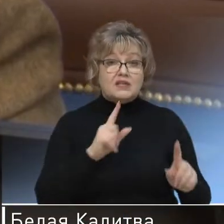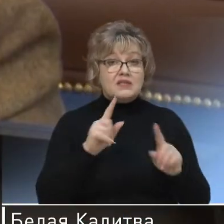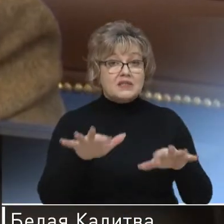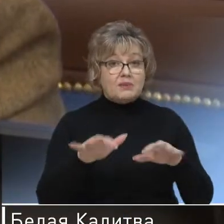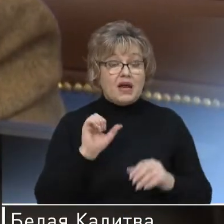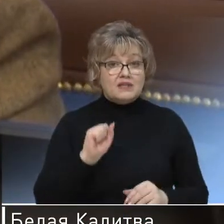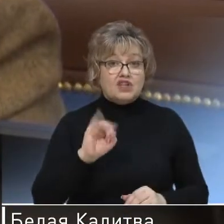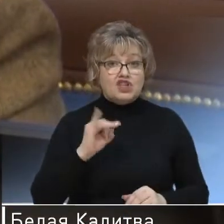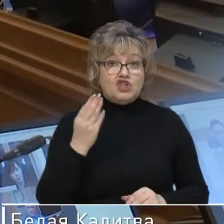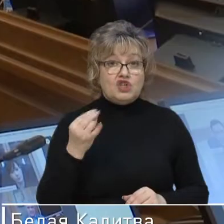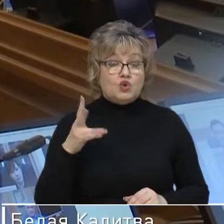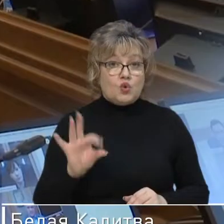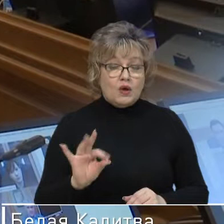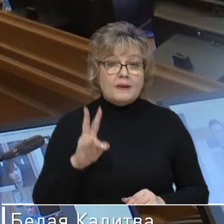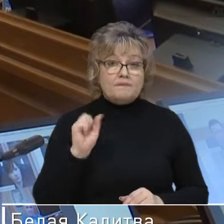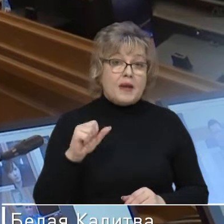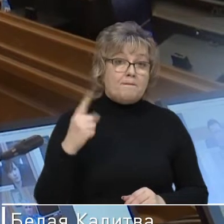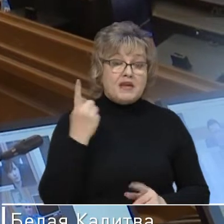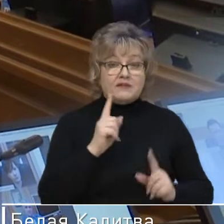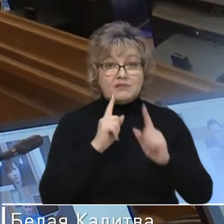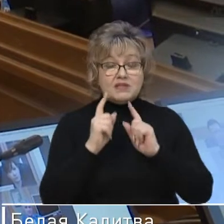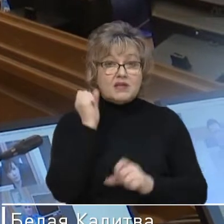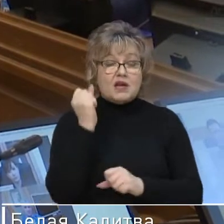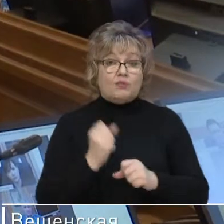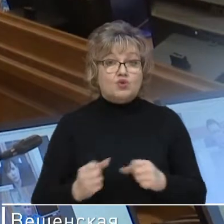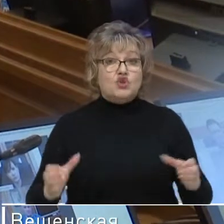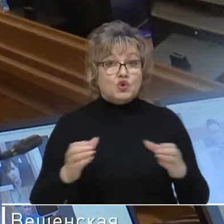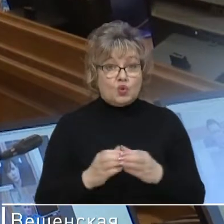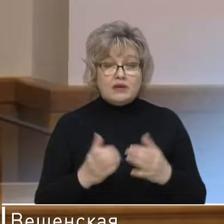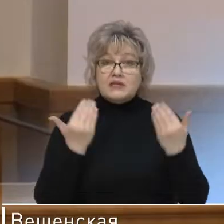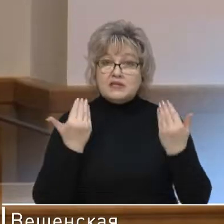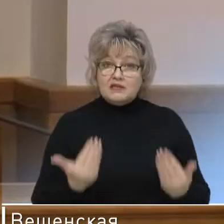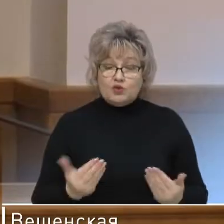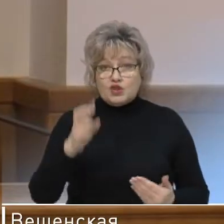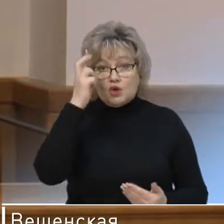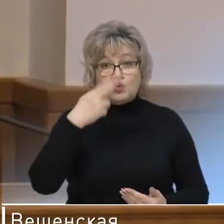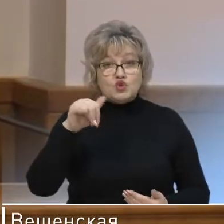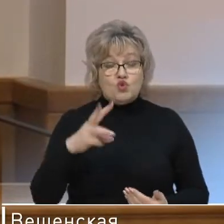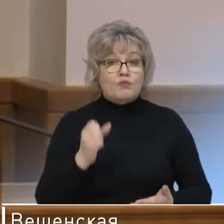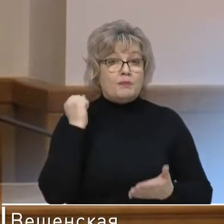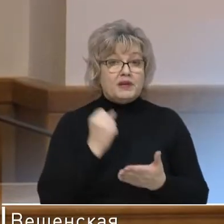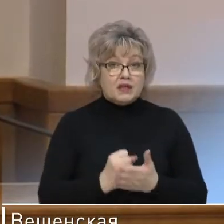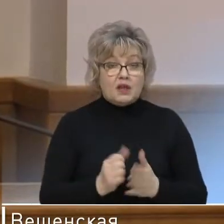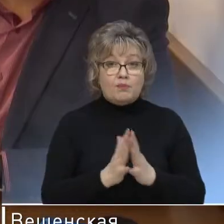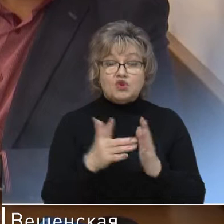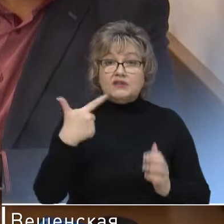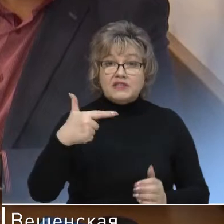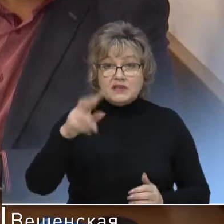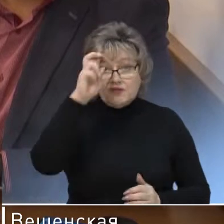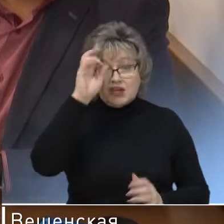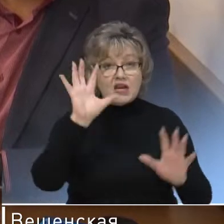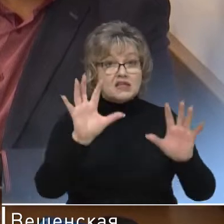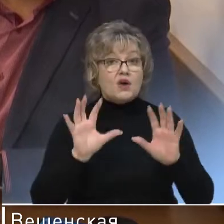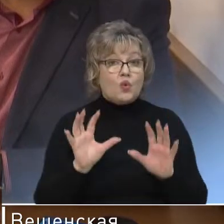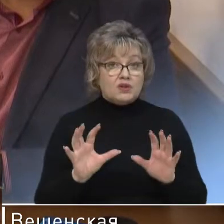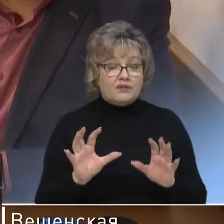собрания Александр Ищенко на первом заседании рабочей группы. Сегодня Госдума приняла уже более 20 федеральных